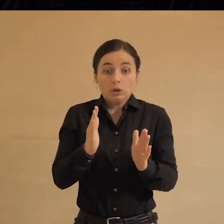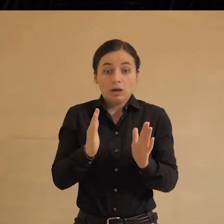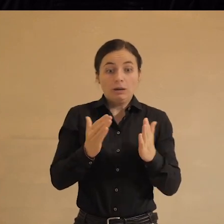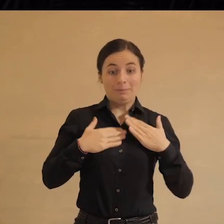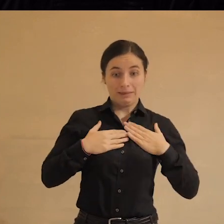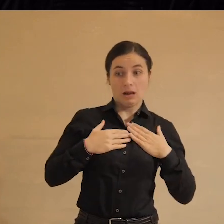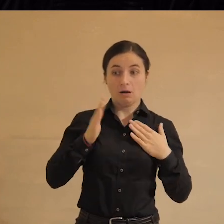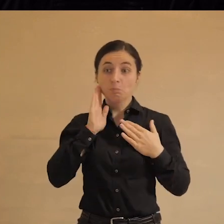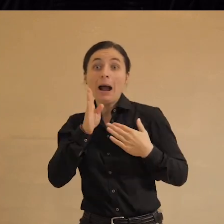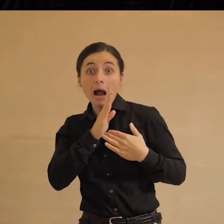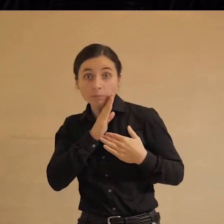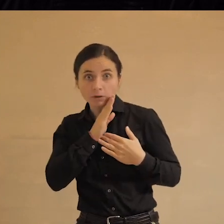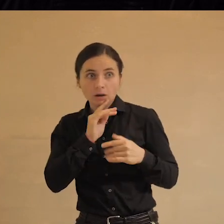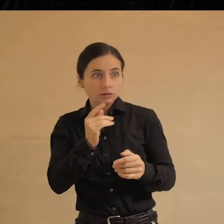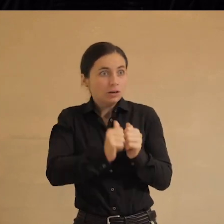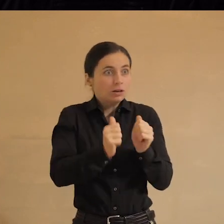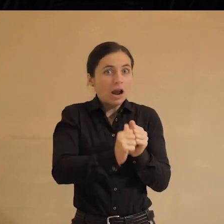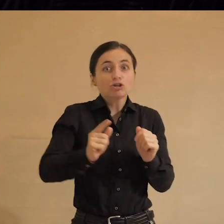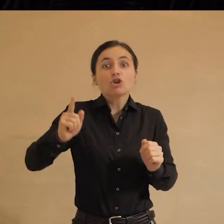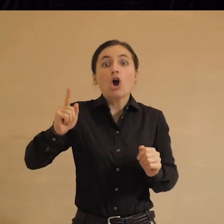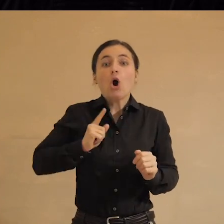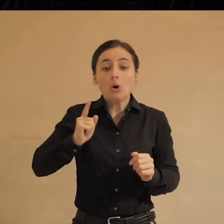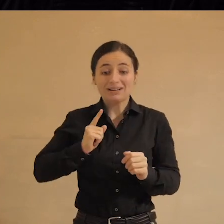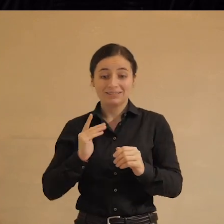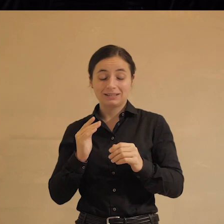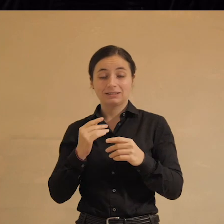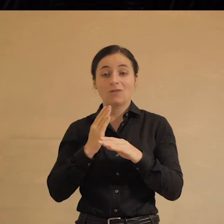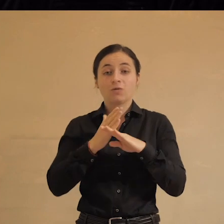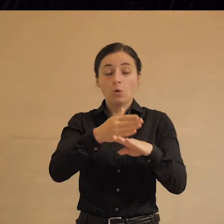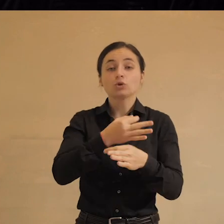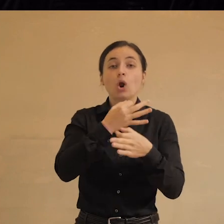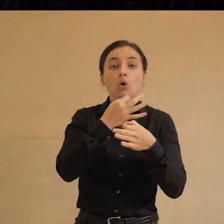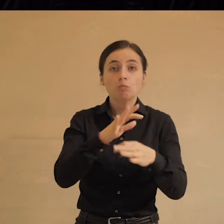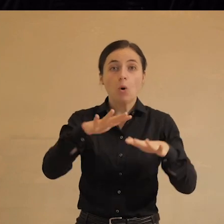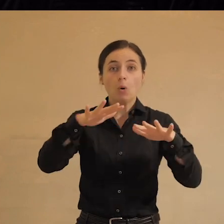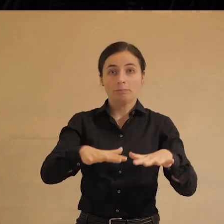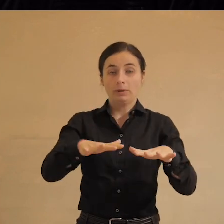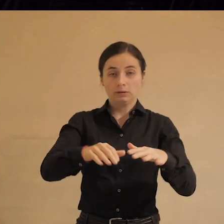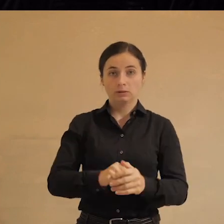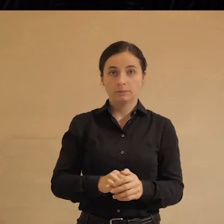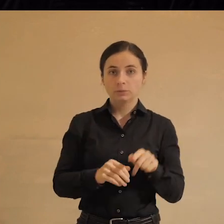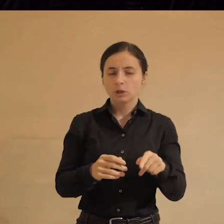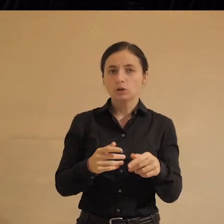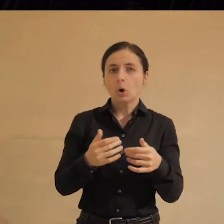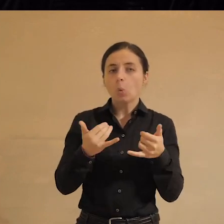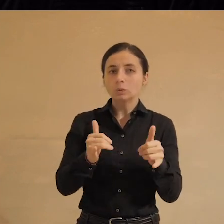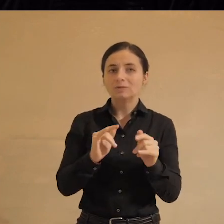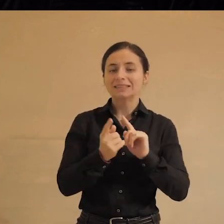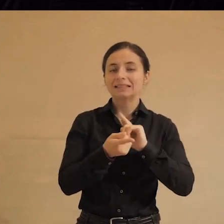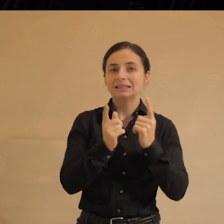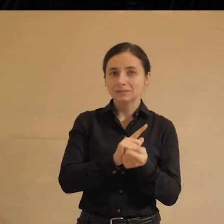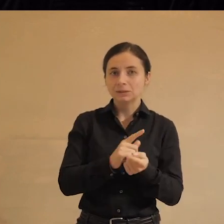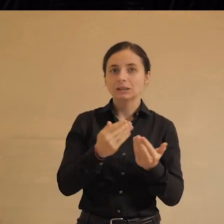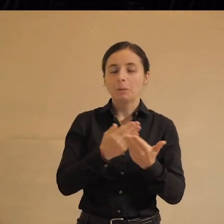вашу маму, теперь ее знает каждый охранник на входе в любое публичное место. Это удивительные изменения. Опять же, мы об этом говорили. Но